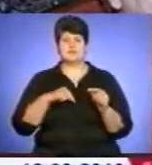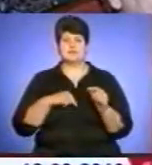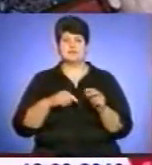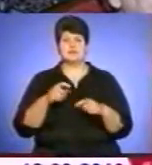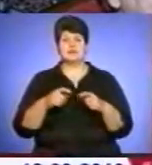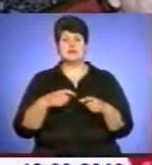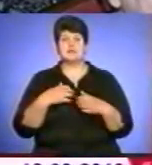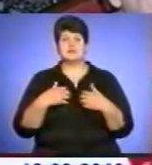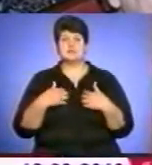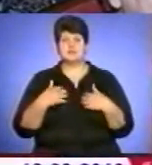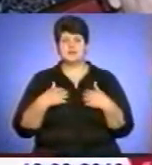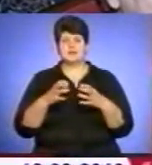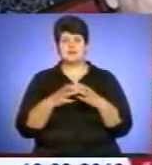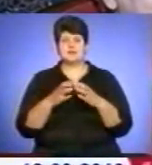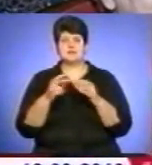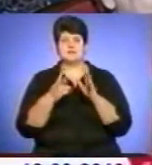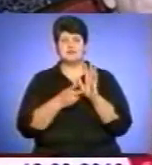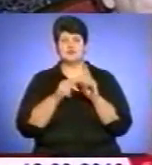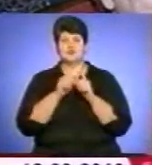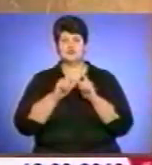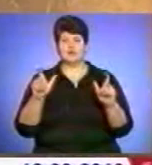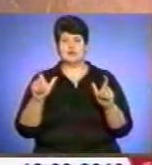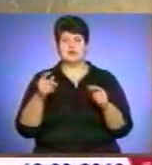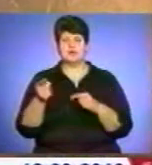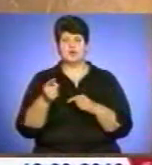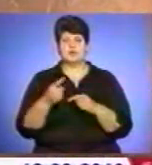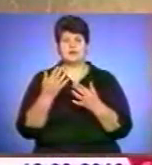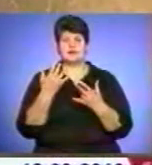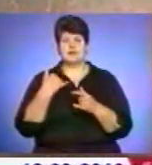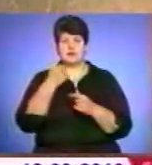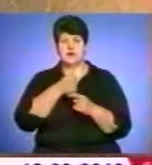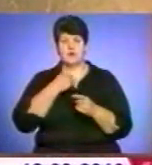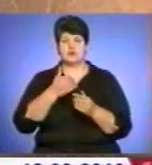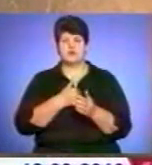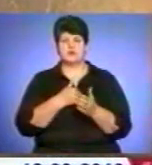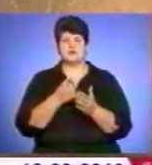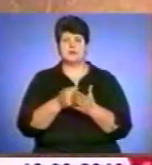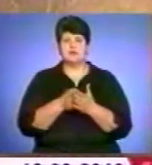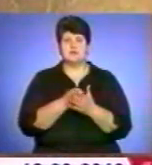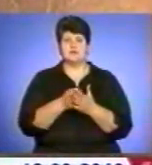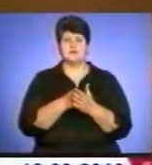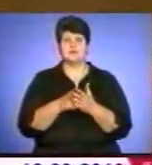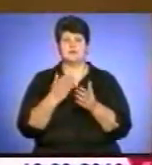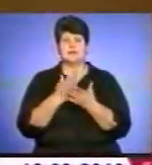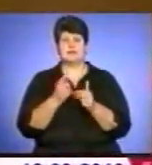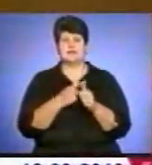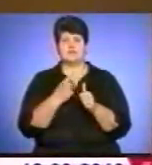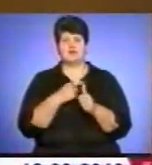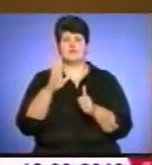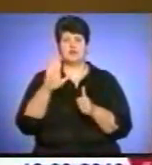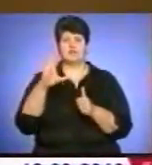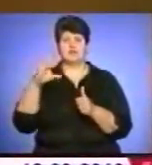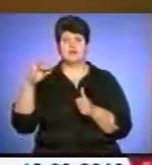-ї школи Тернополя. Кілька років загальноосвітній заклад виборює право носити ім'я Володимира Вихруща. Також тут шанують